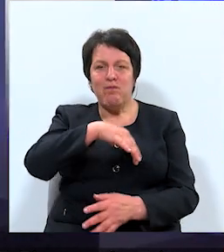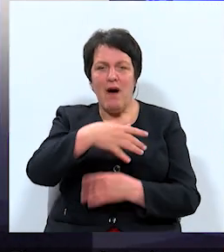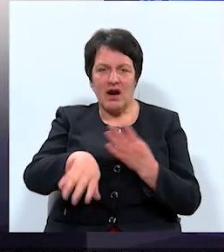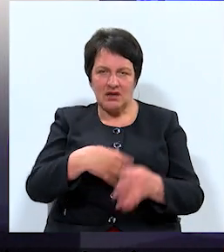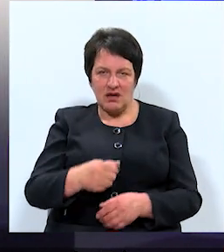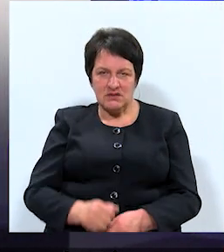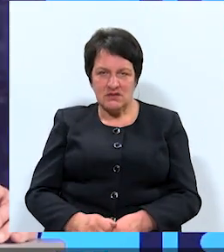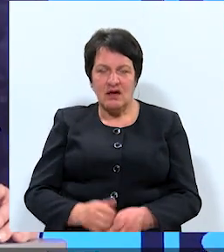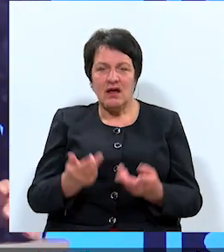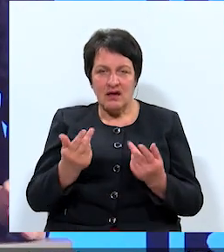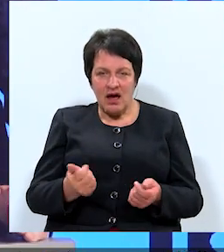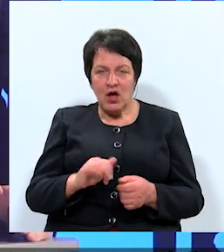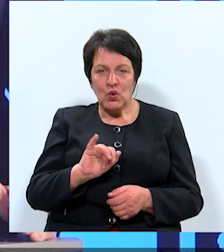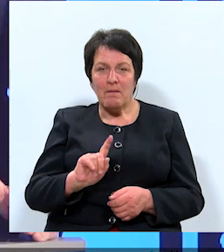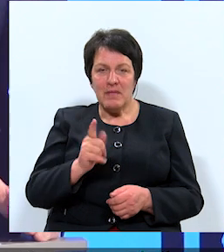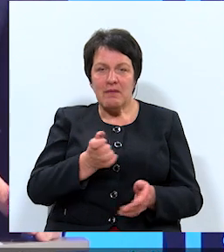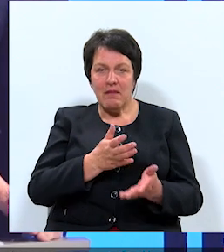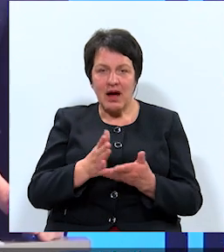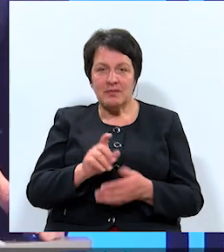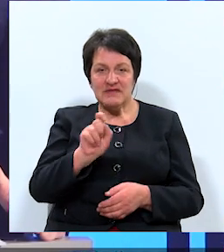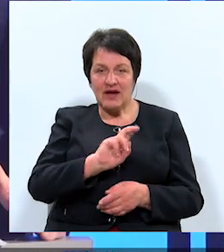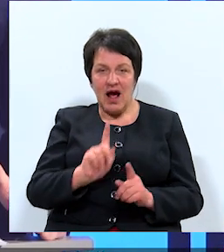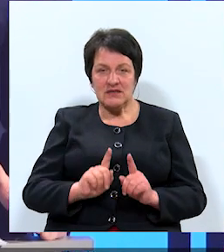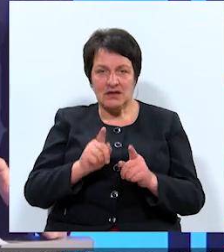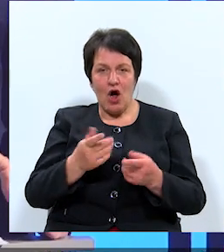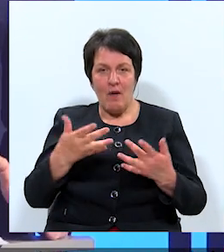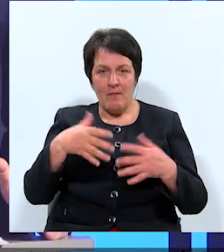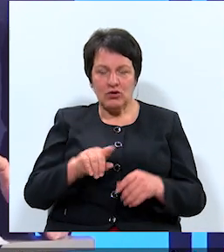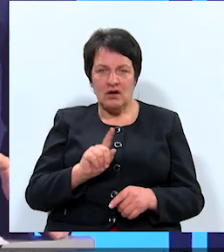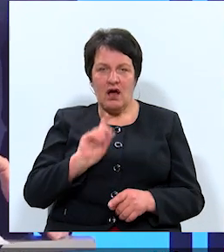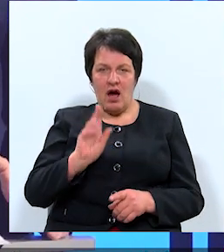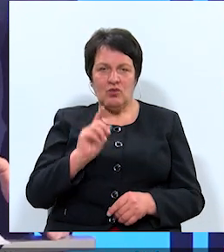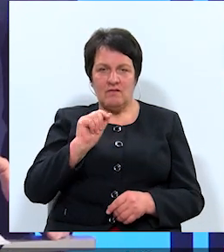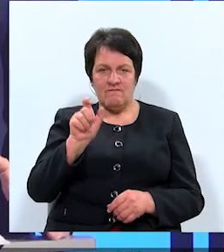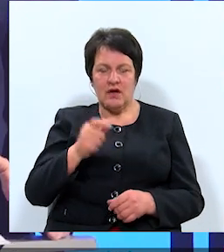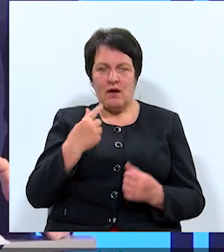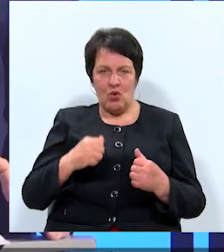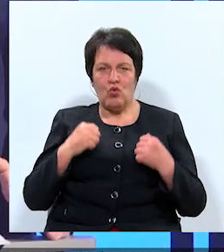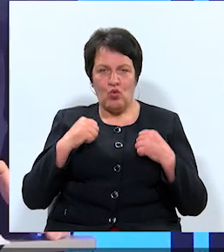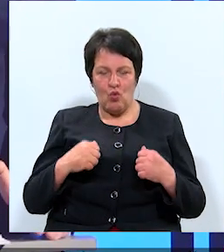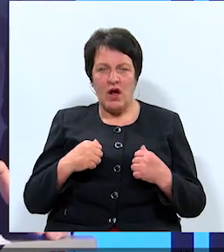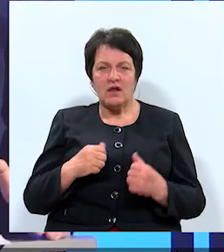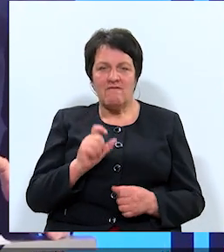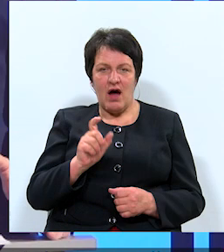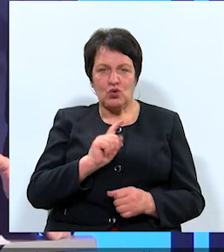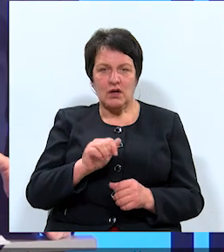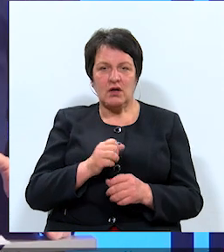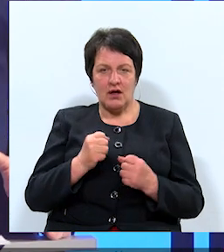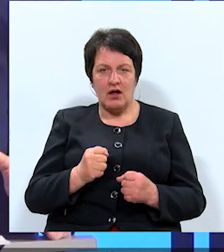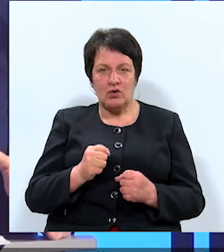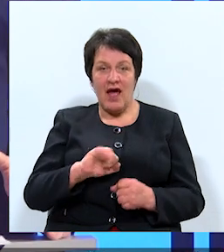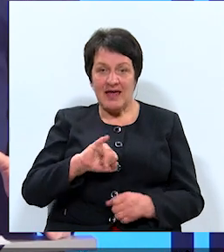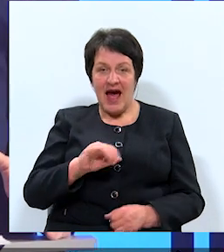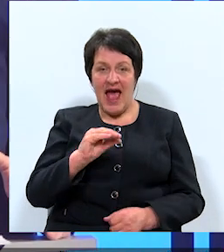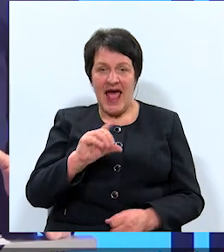jo pirmām kārtām cilvēks, kurš iet politikā, viņam ir jābūt vīram un goda vārdu ir jātura. Ja Elksnaņo